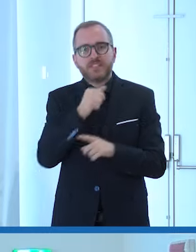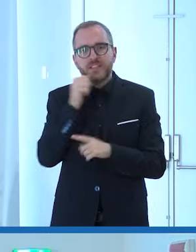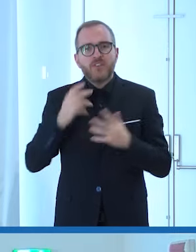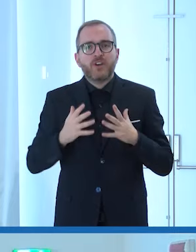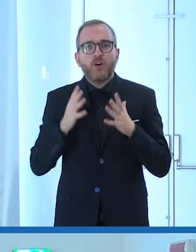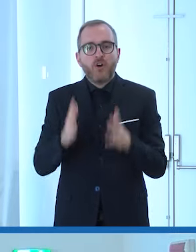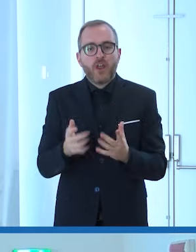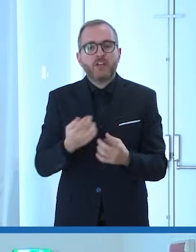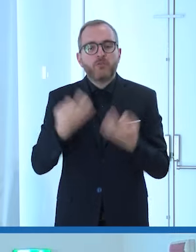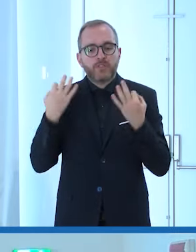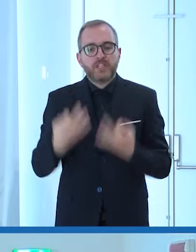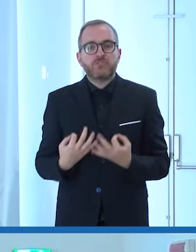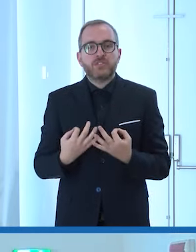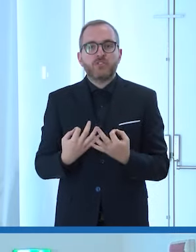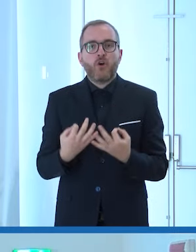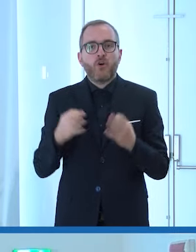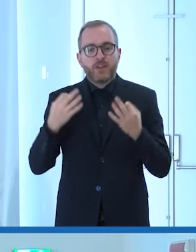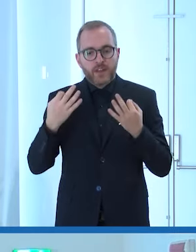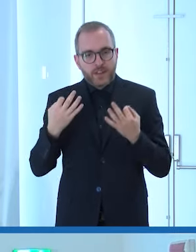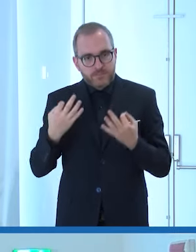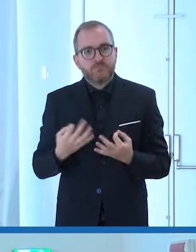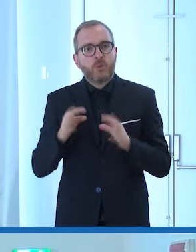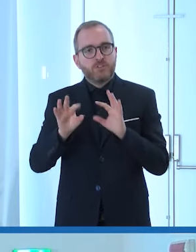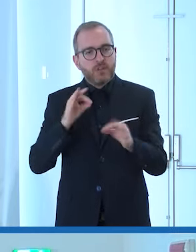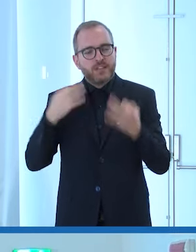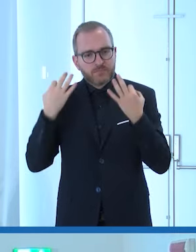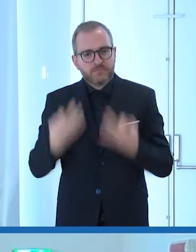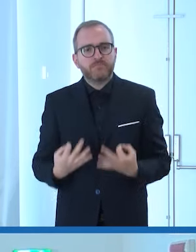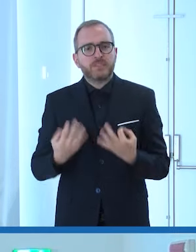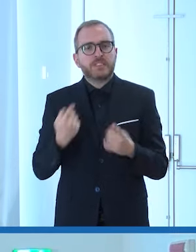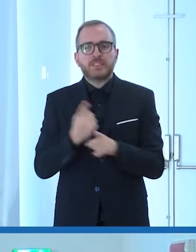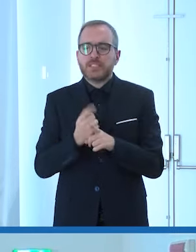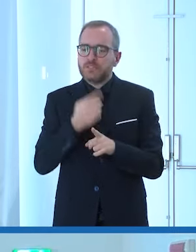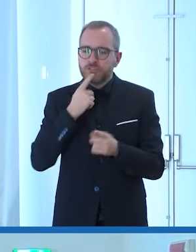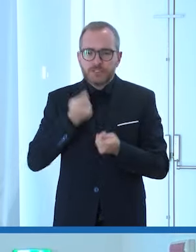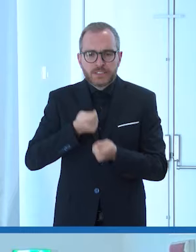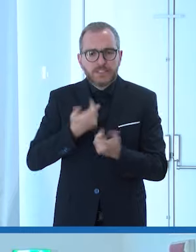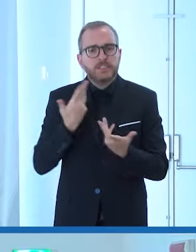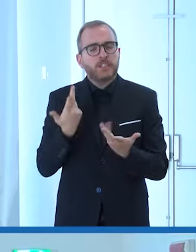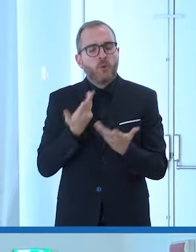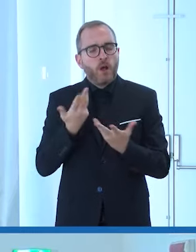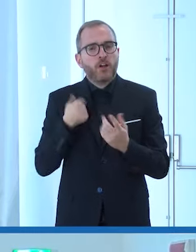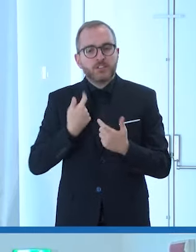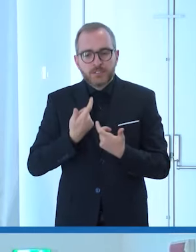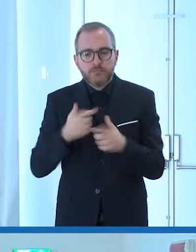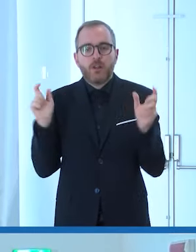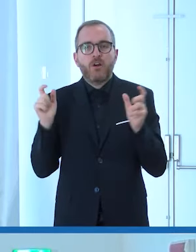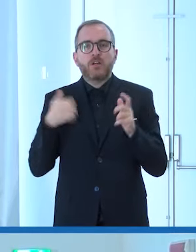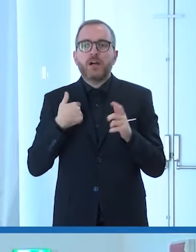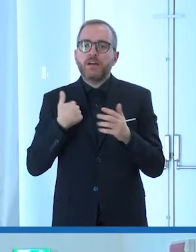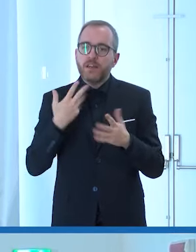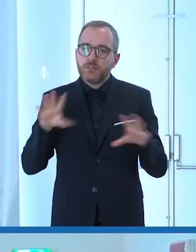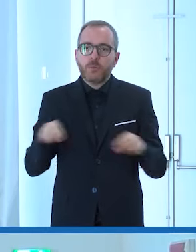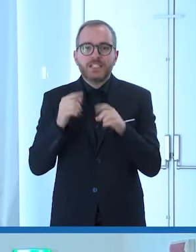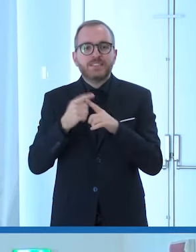prendere una decisione quindi c'è qualcosa che bisogna far scattare anche dentro dentro di sé per cominciare poi invece a